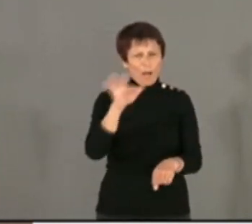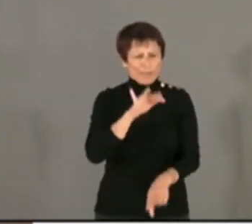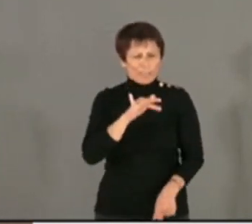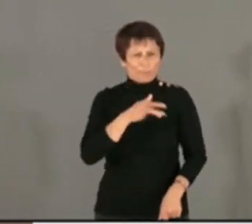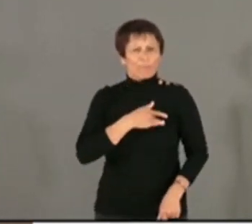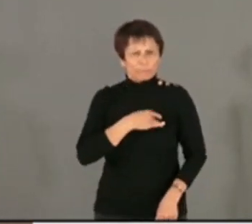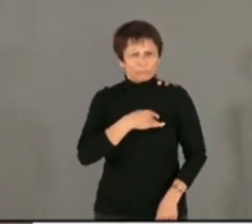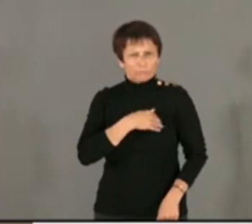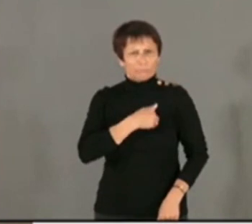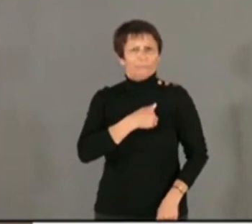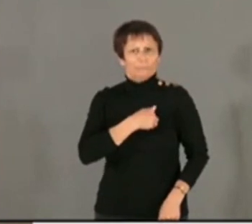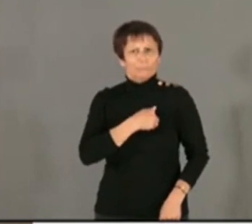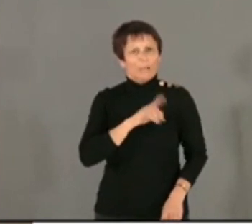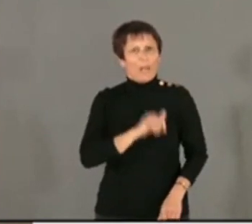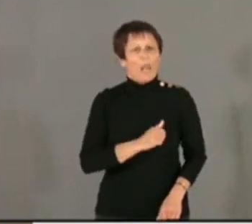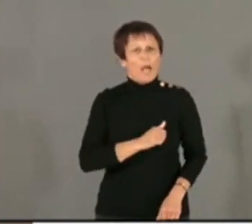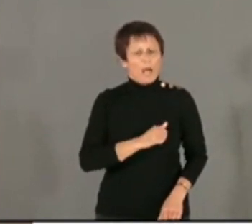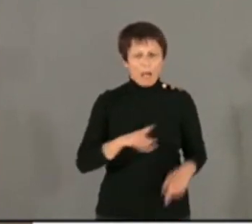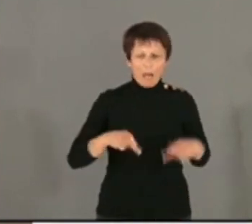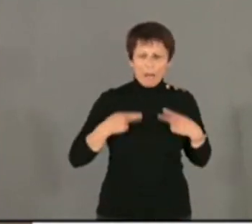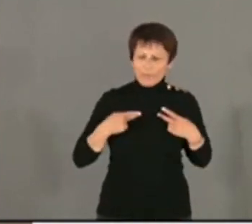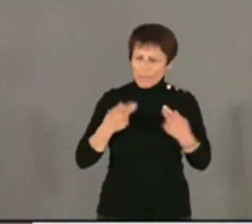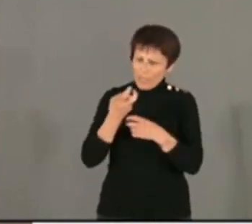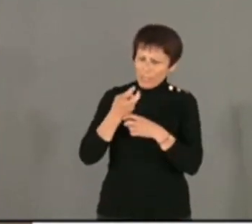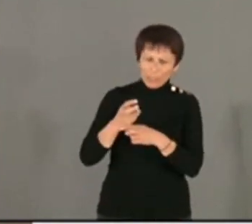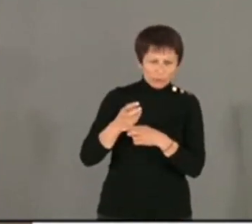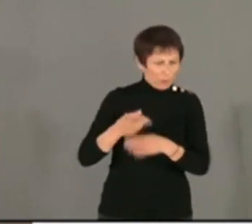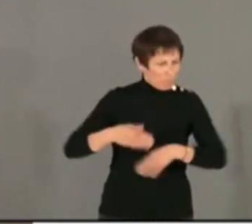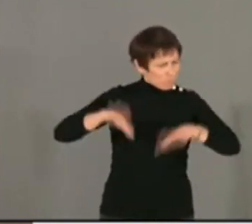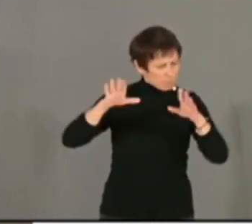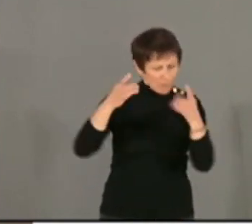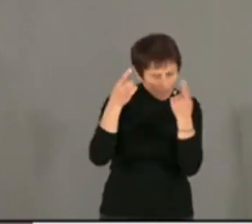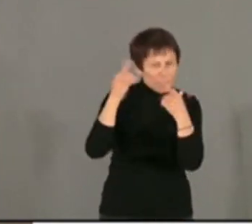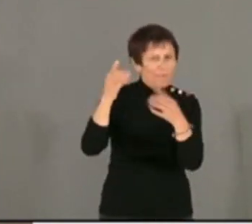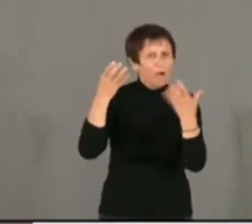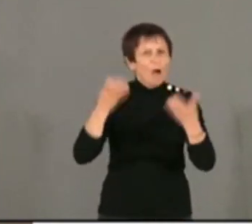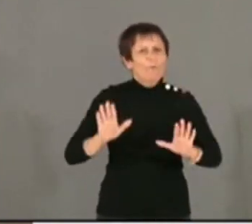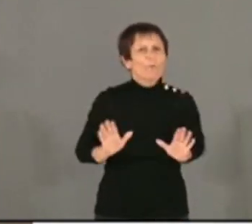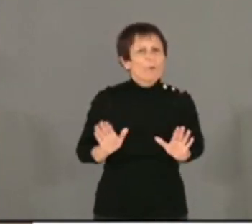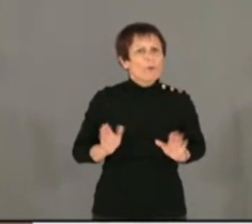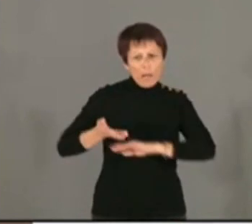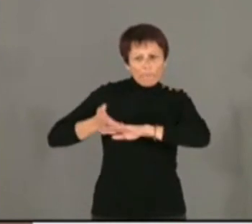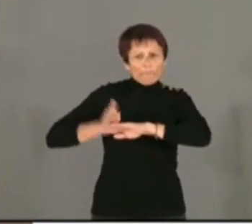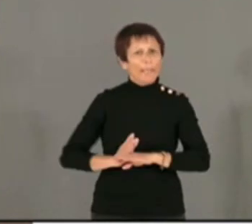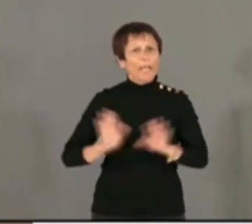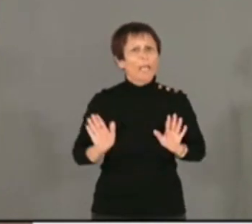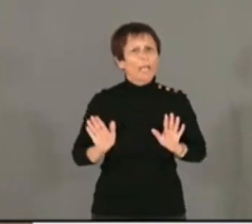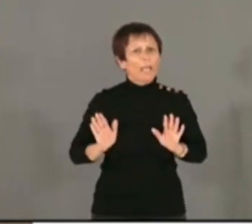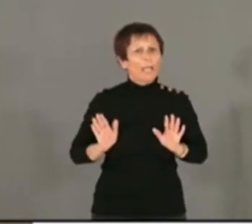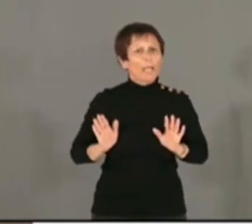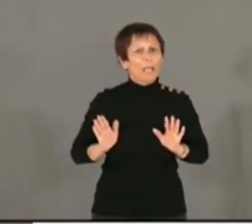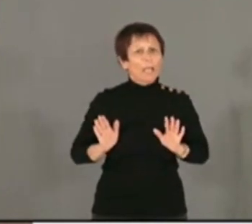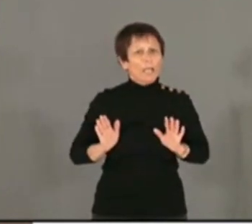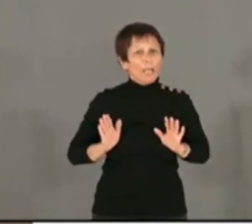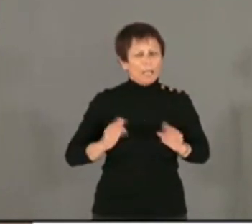tenu à mettre sa vie en danger pour la défendre. Et il a été prêt à faire cesser de